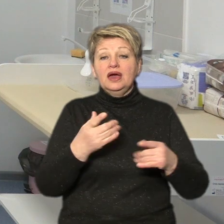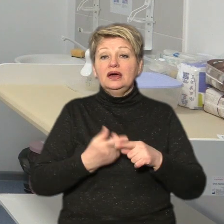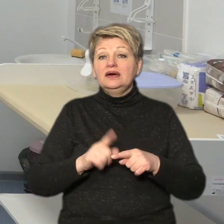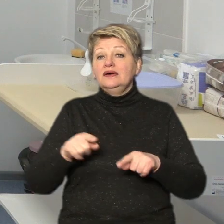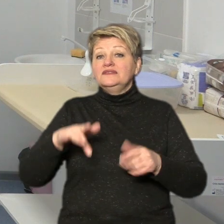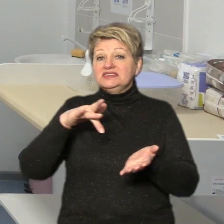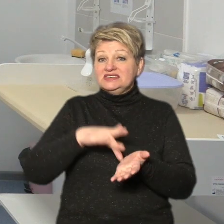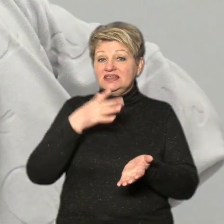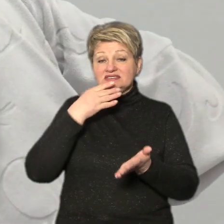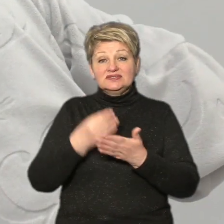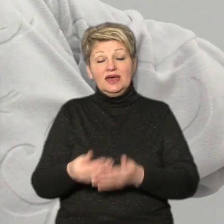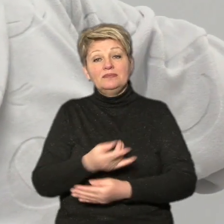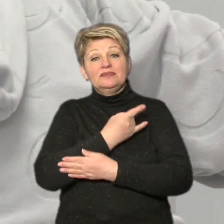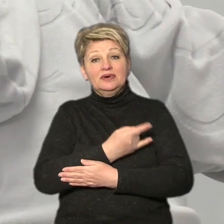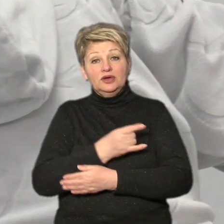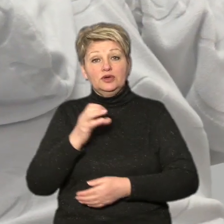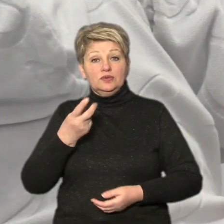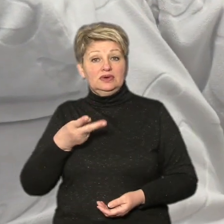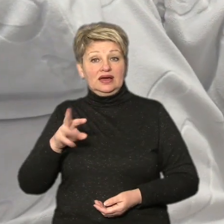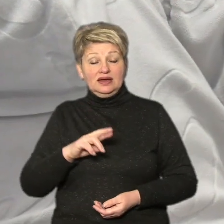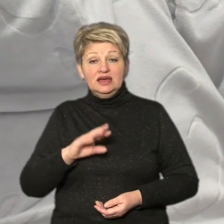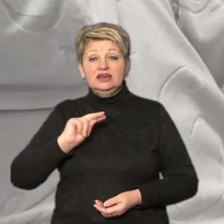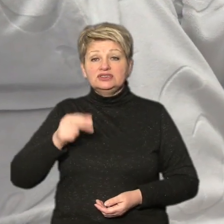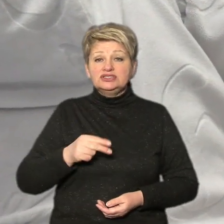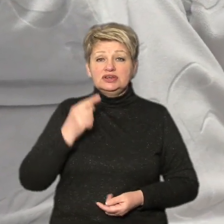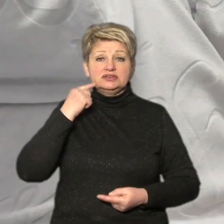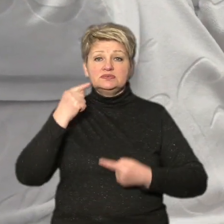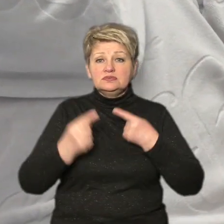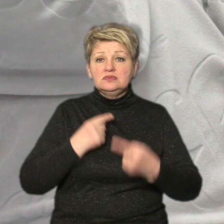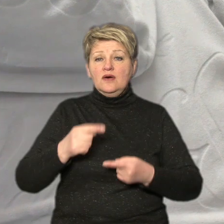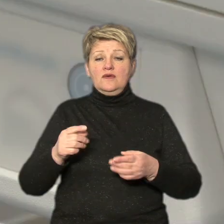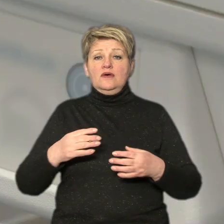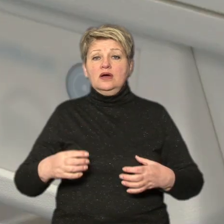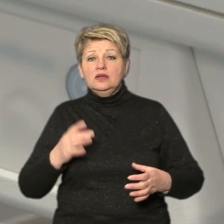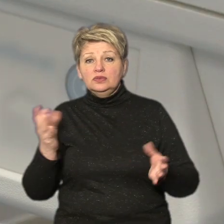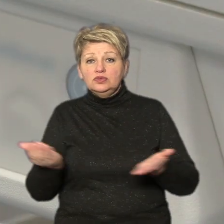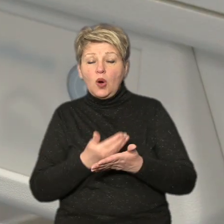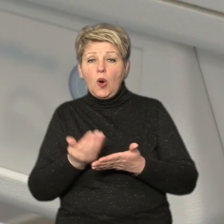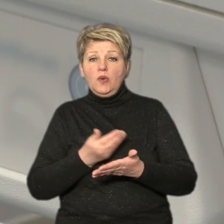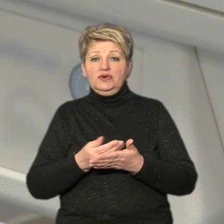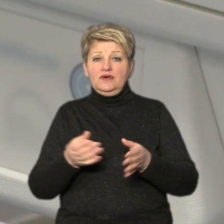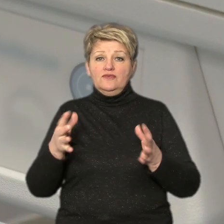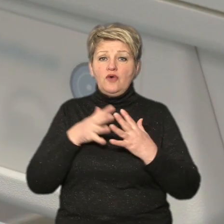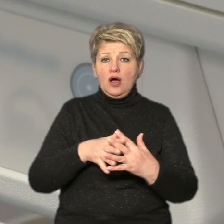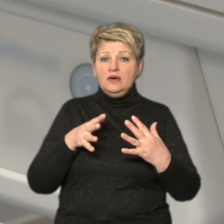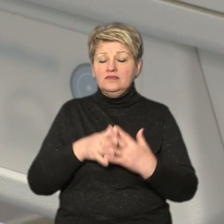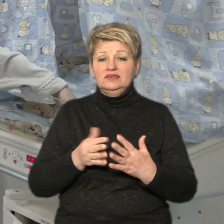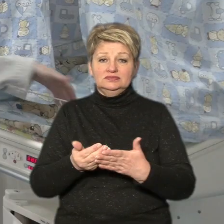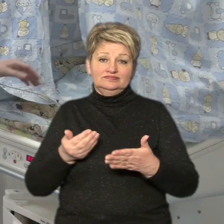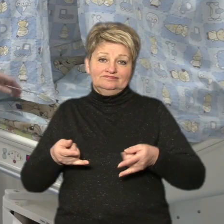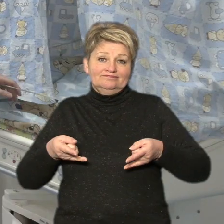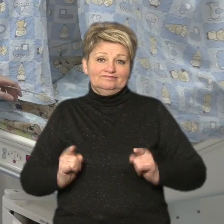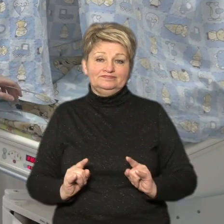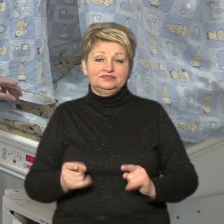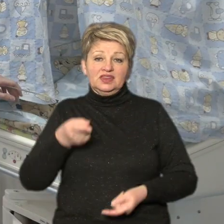центрі зі своїм немовлям Юлія Дігтяр. Каже, через постійні новини про війну нервувала і народила передчасно. Малюк вагою кіло